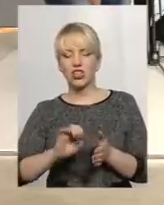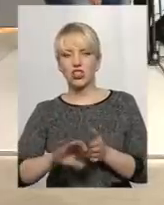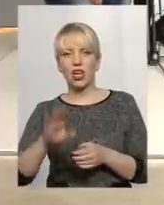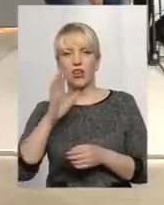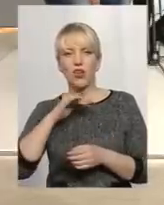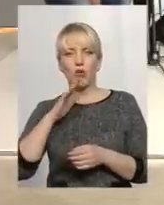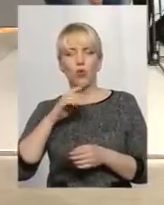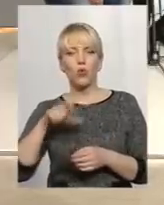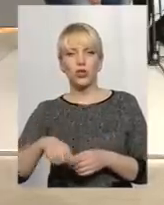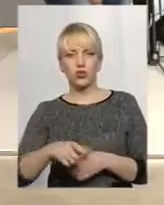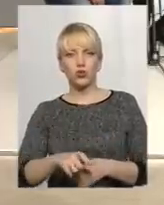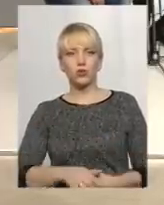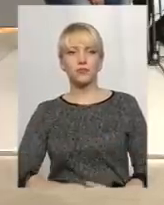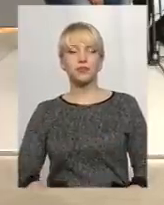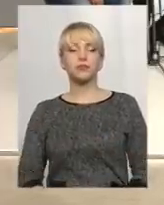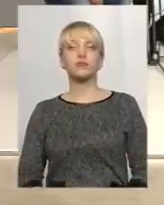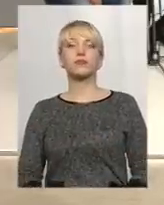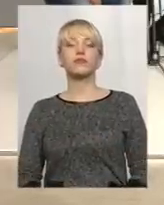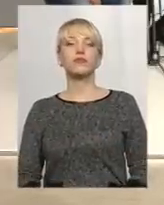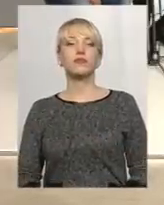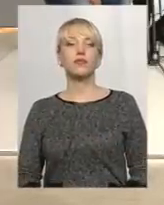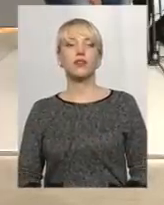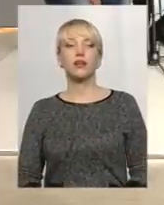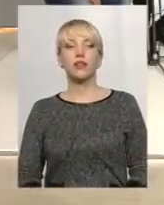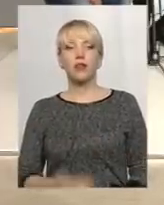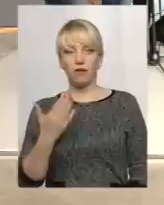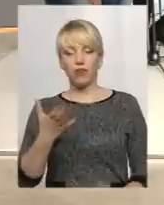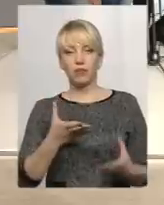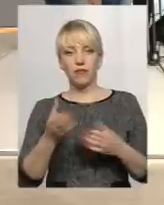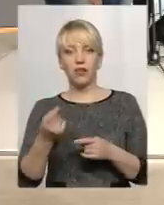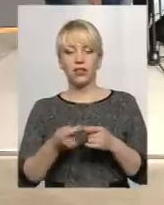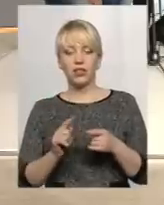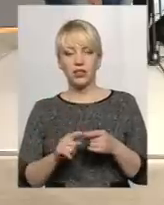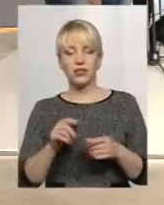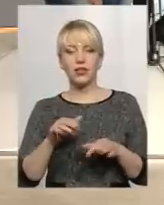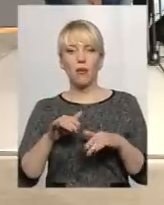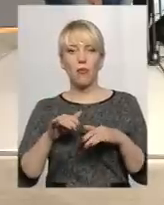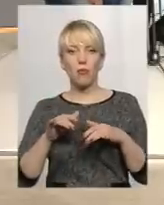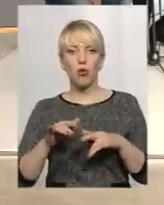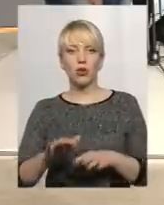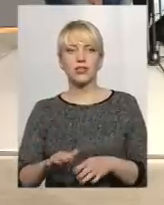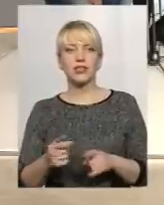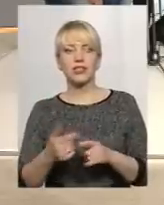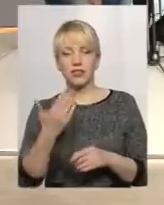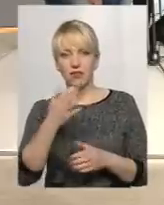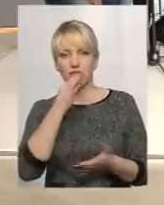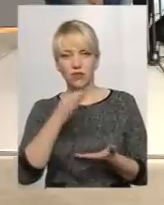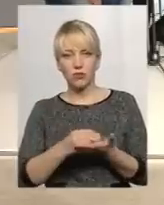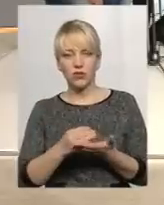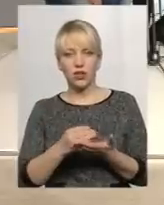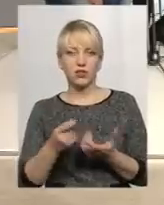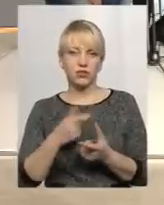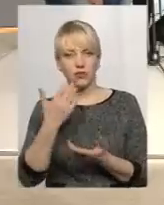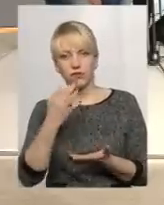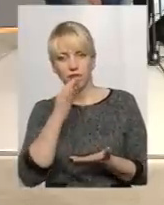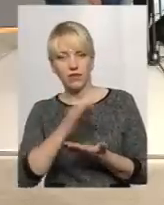дякуємо за запитання. Ви можете сказати, ви впливаєте на ці процеси, національний природний парк? Може чи ні? Чи це не в ваших повноважень? Чи в